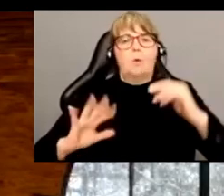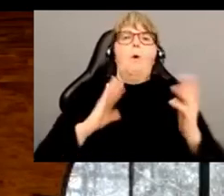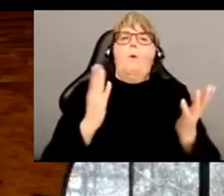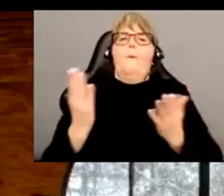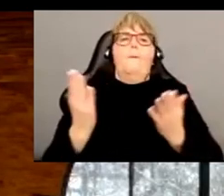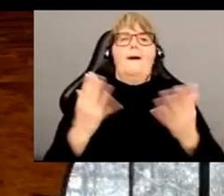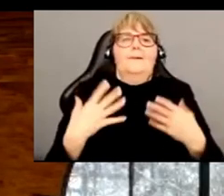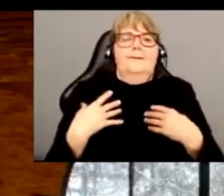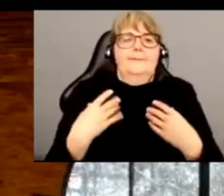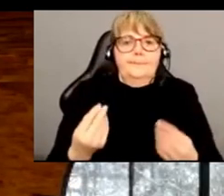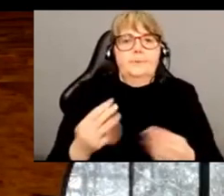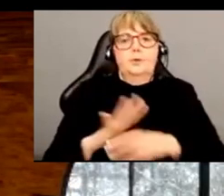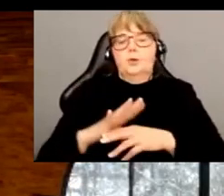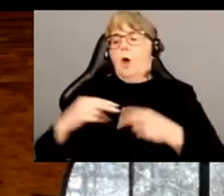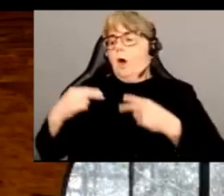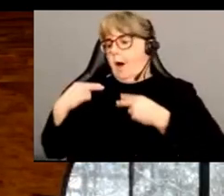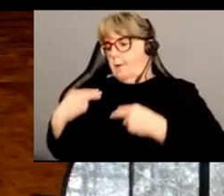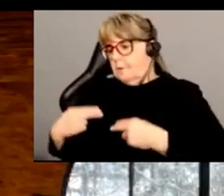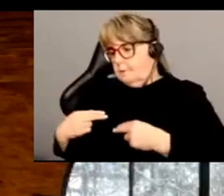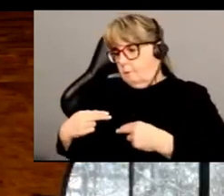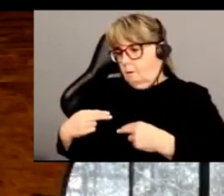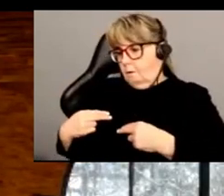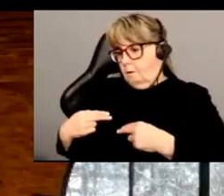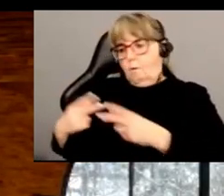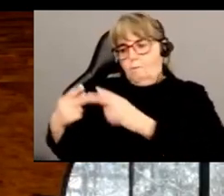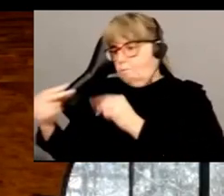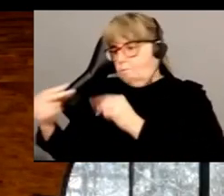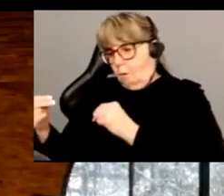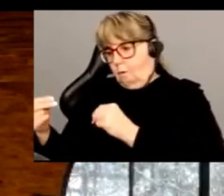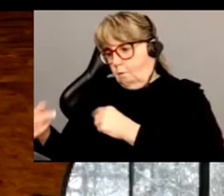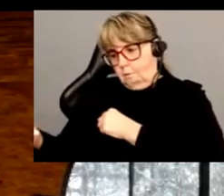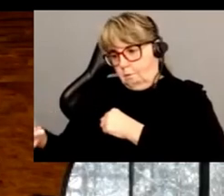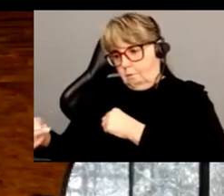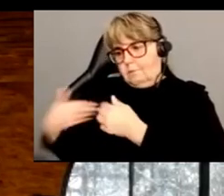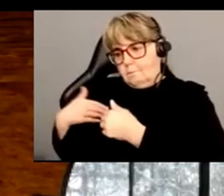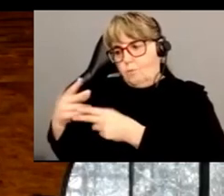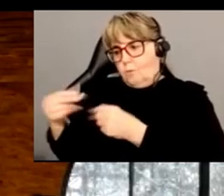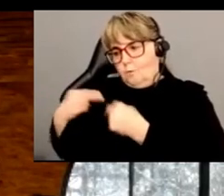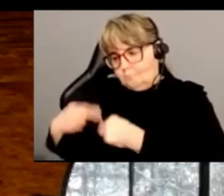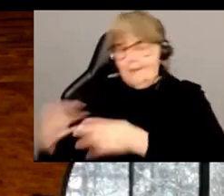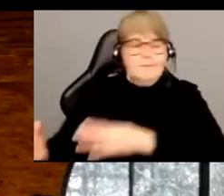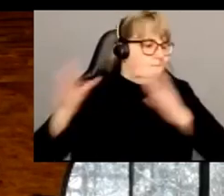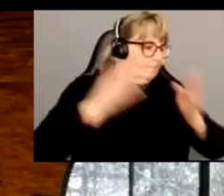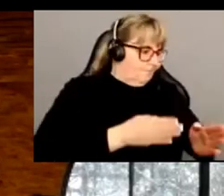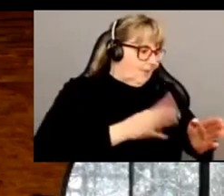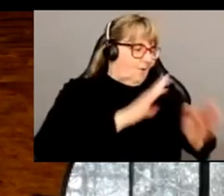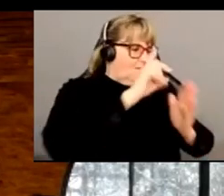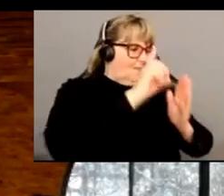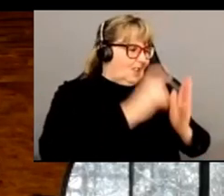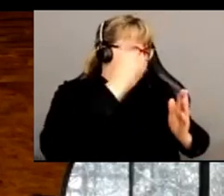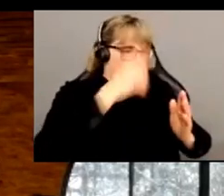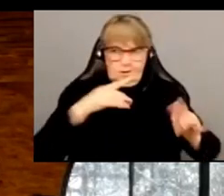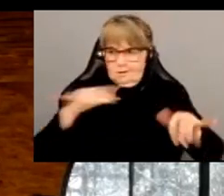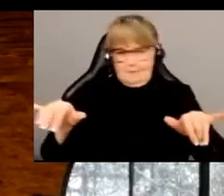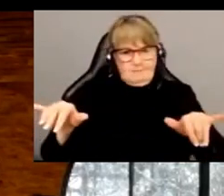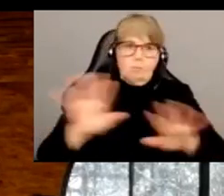compare simplement les animaux non-humains avec des personnes qui ont des déficiences intellectuelles. Donc, ce n pas aussi simple que ça, évidemment. Mais on peut